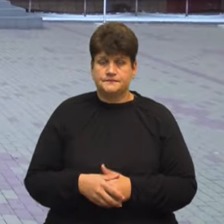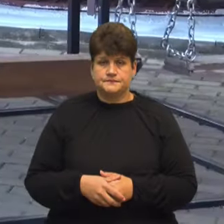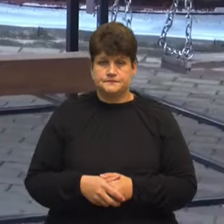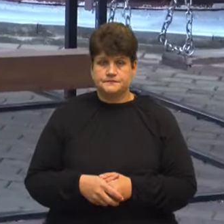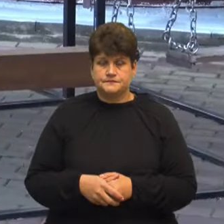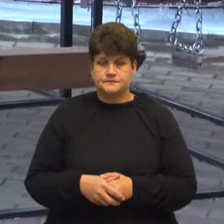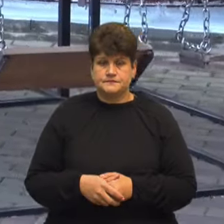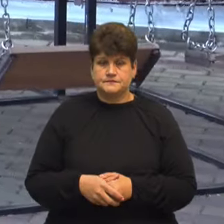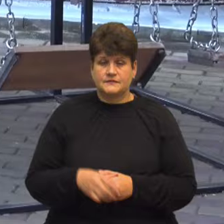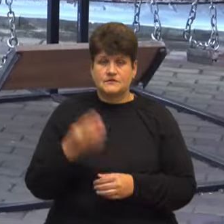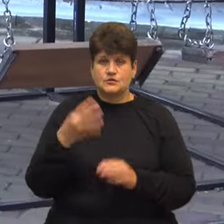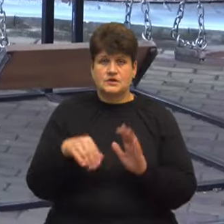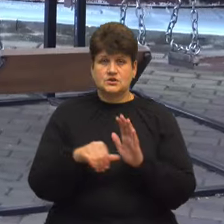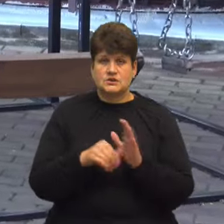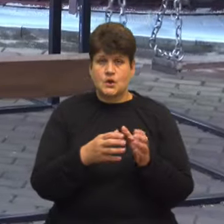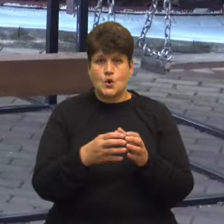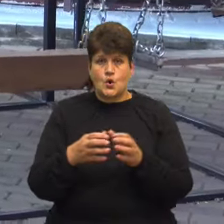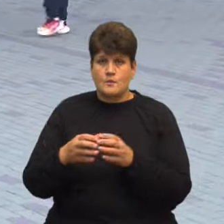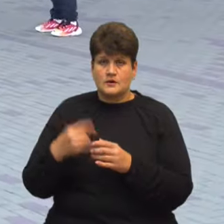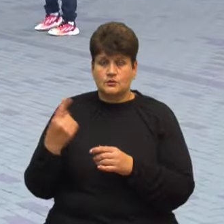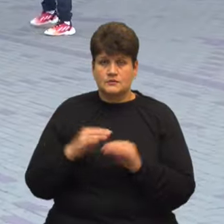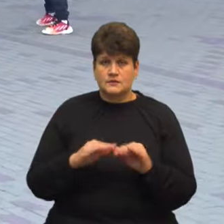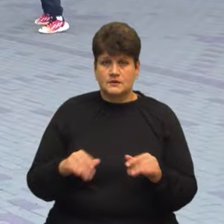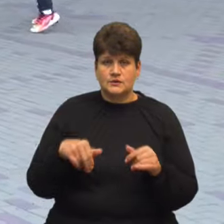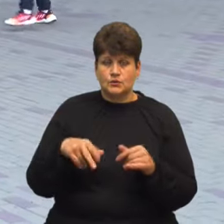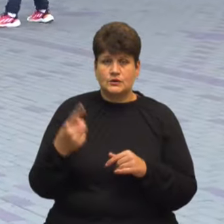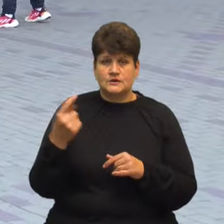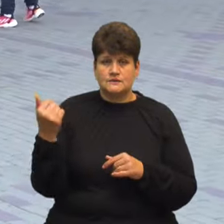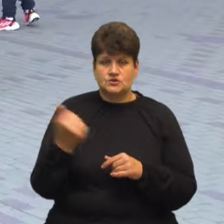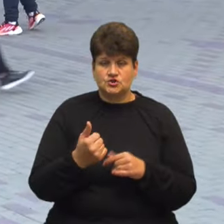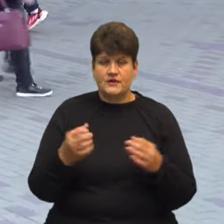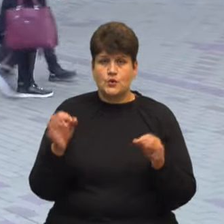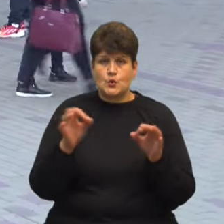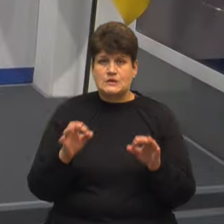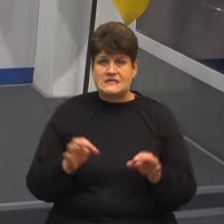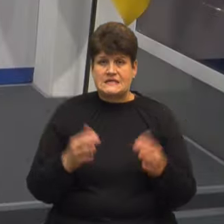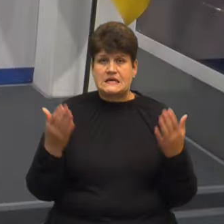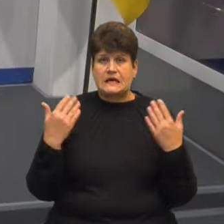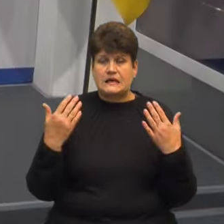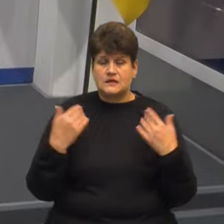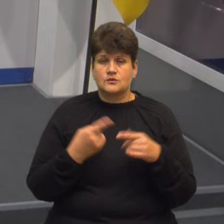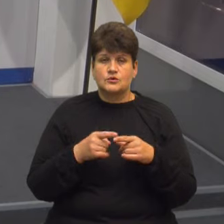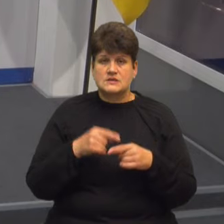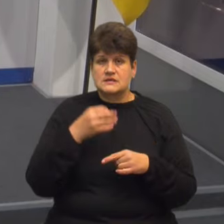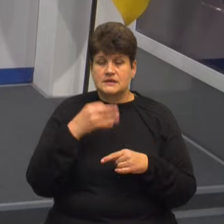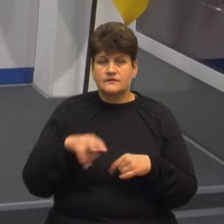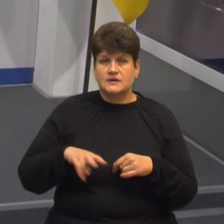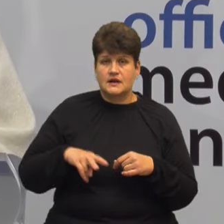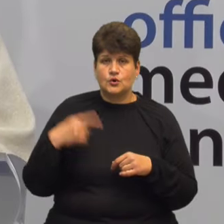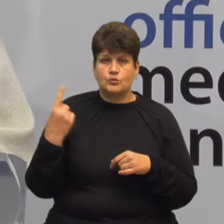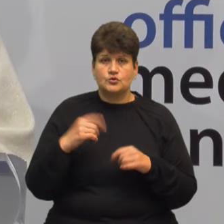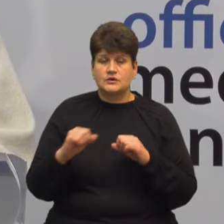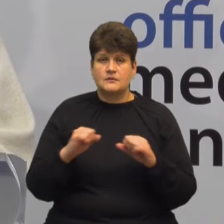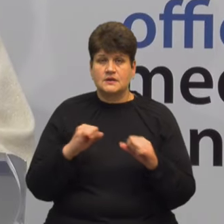У 46 громадах області школярі йдуть на тижневі осінні канікули. Про це під час брифінгу повідомила директорка обласного